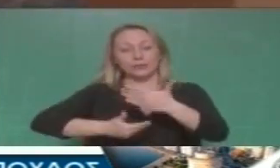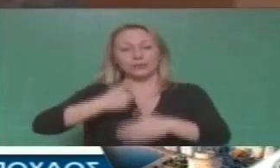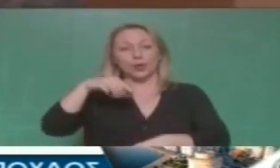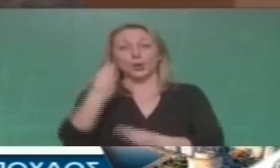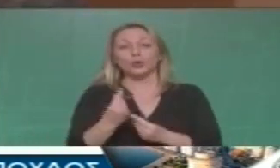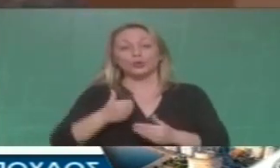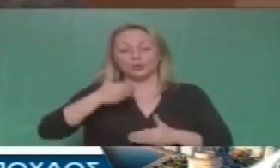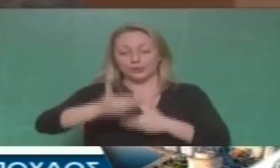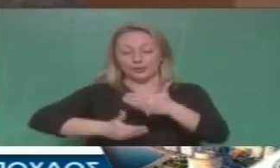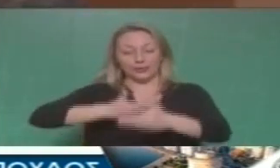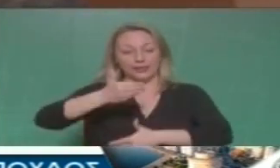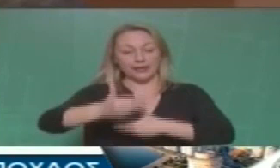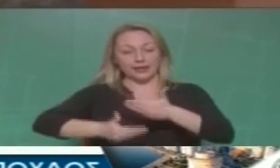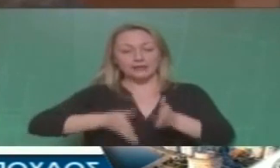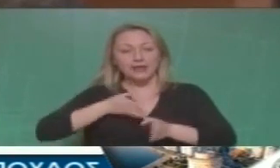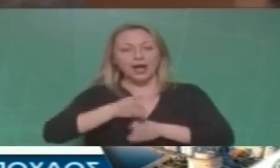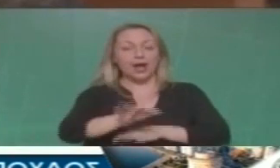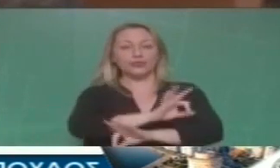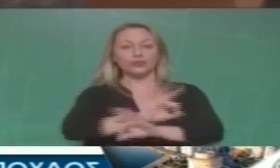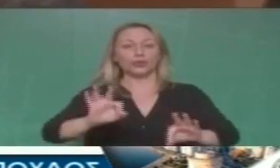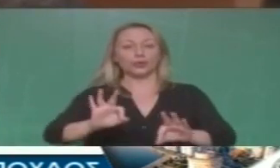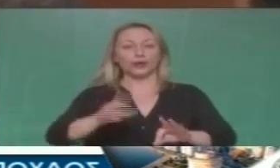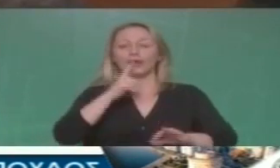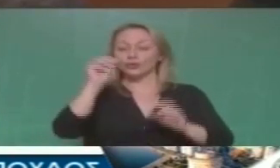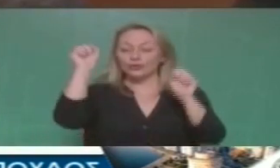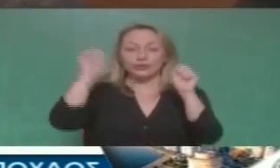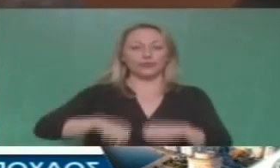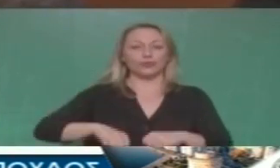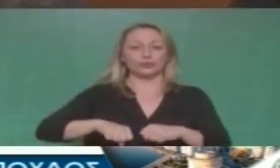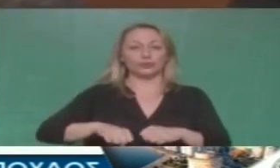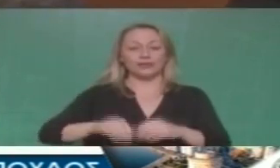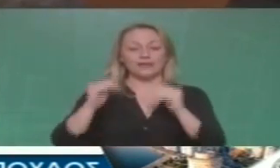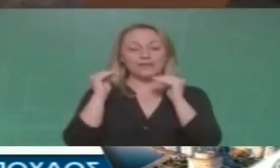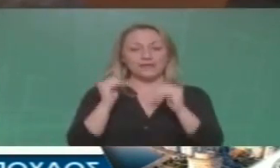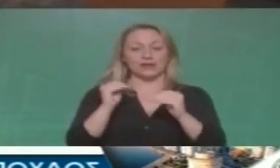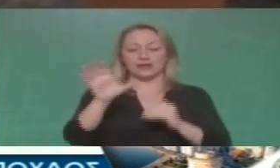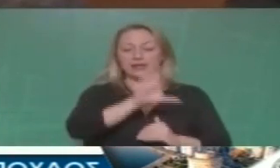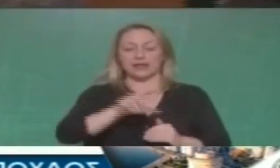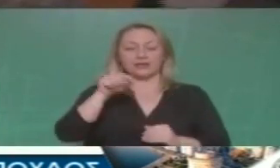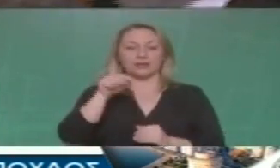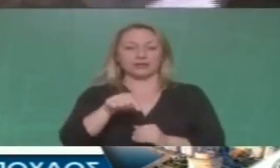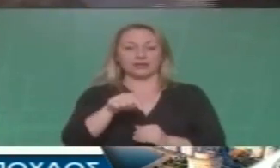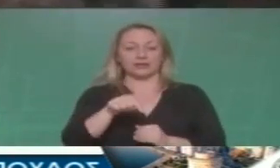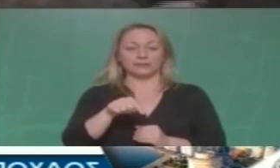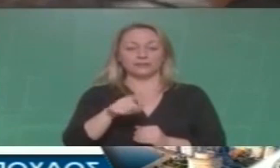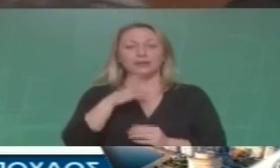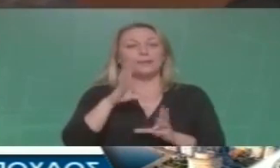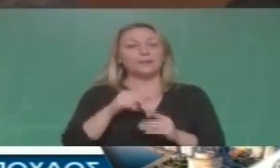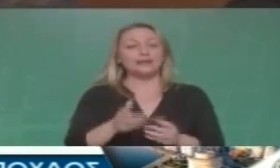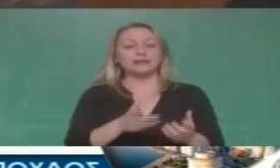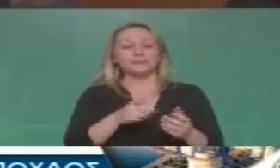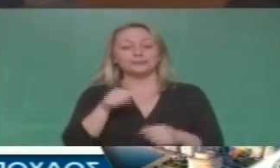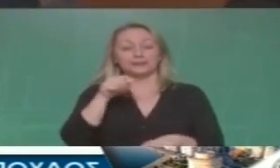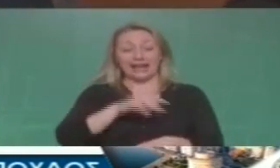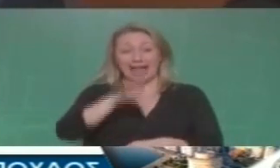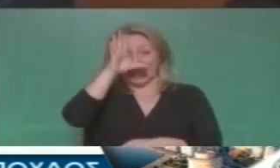συγκεκριμένο τρόπο σε μια συγκεκριμένη κατεύθυνση της διατήρησης της έκθεσης κάτω από αυτά τα επιχειρηματικά συμφέροντα Στην